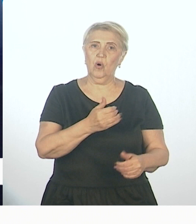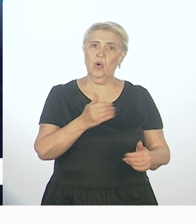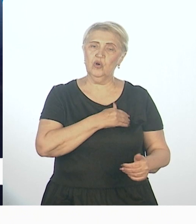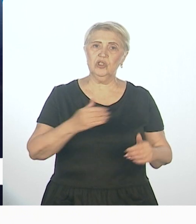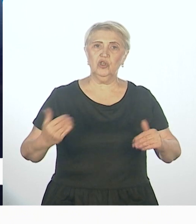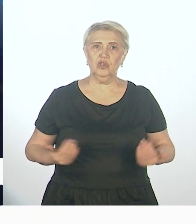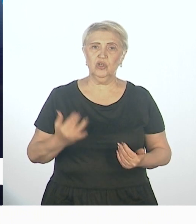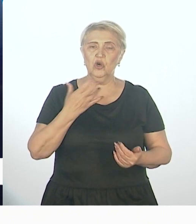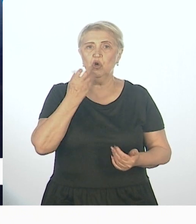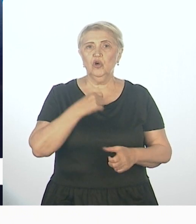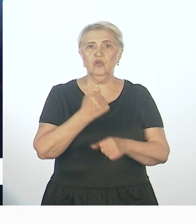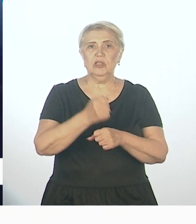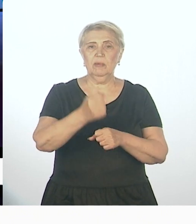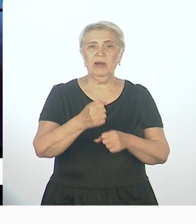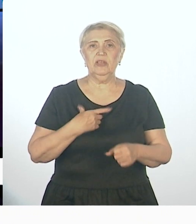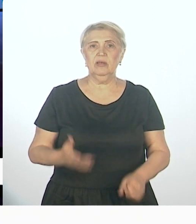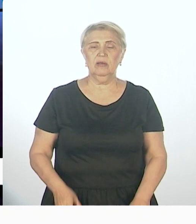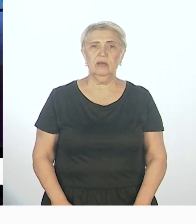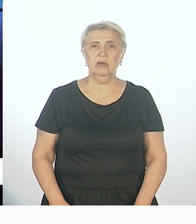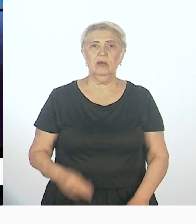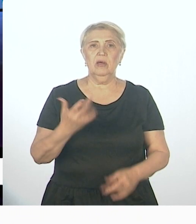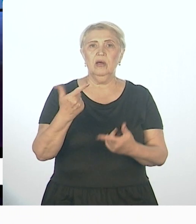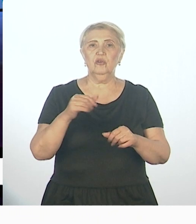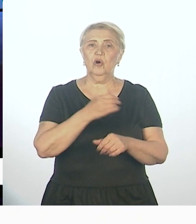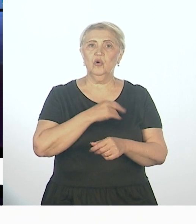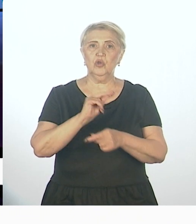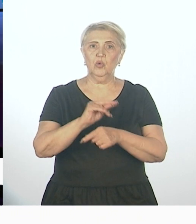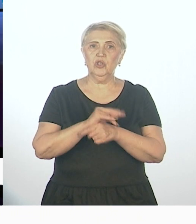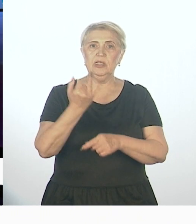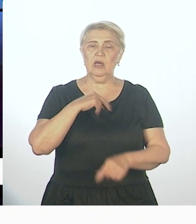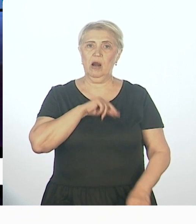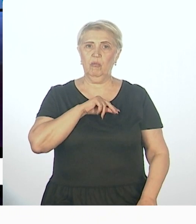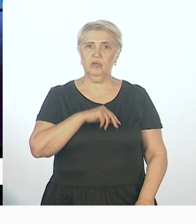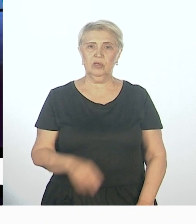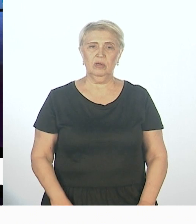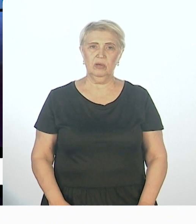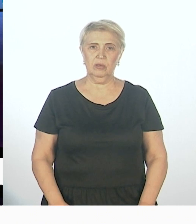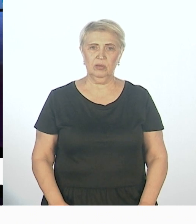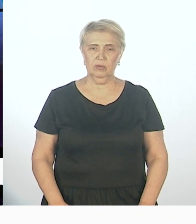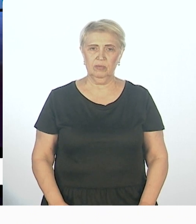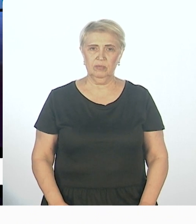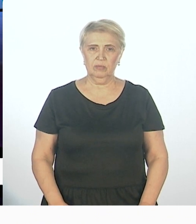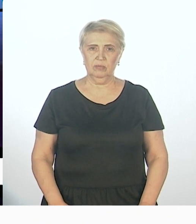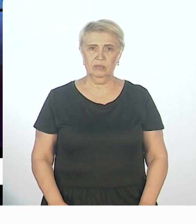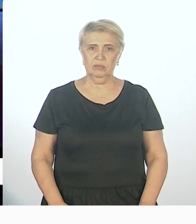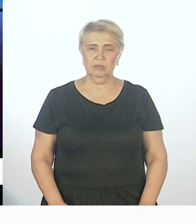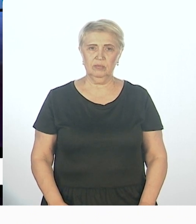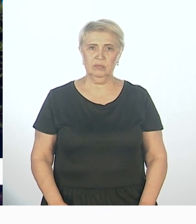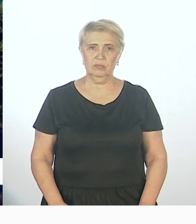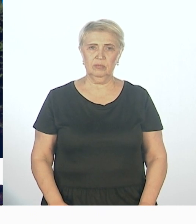добавили люди, Хабаровск, где хочется жить, учиться и работать. Вот, прекрасно. Дмитрий, буквально, да, 30 секунд,